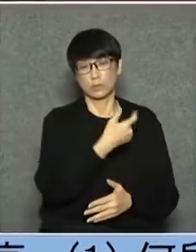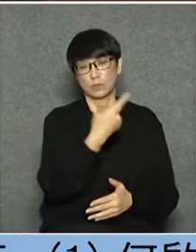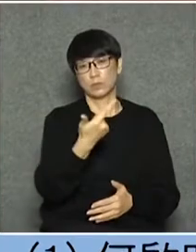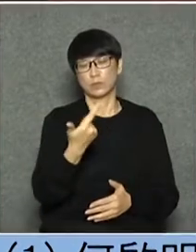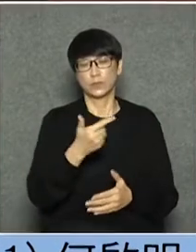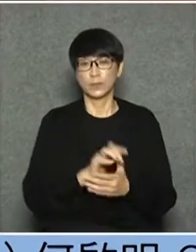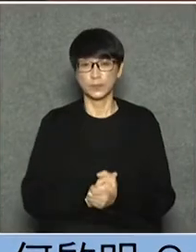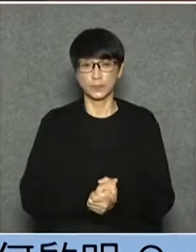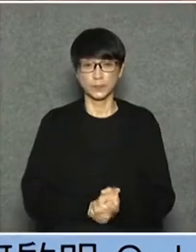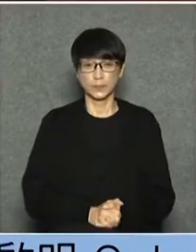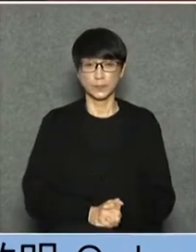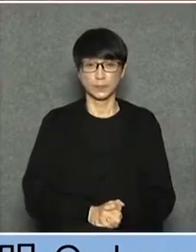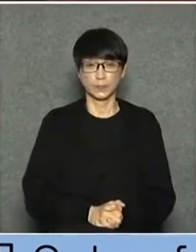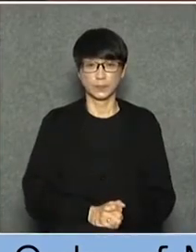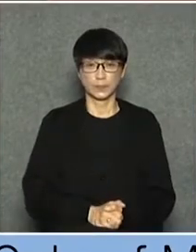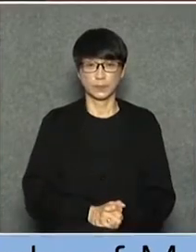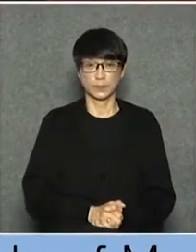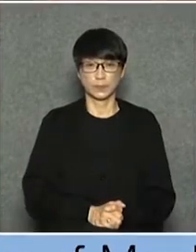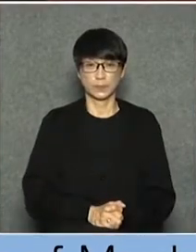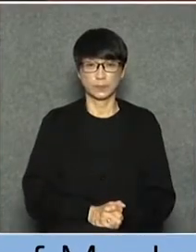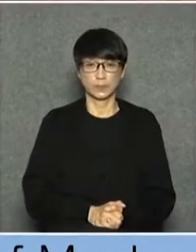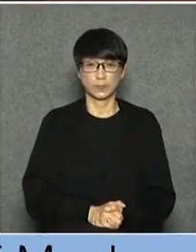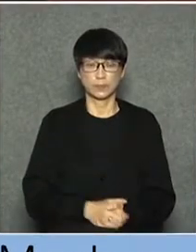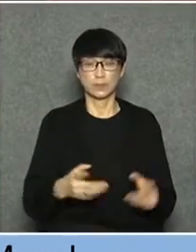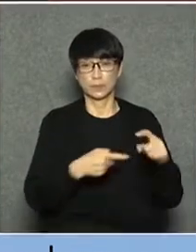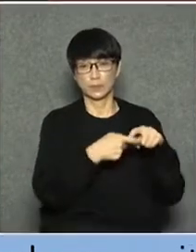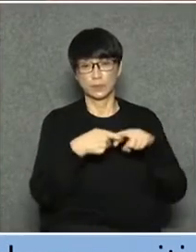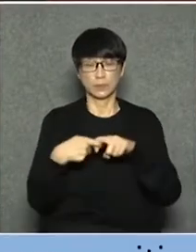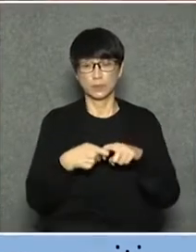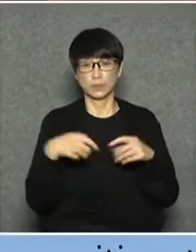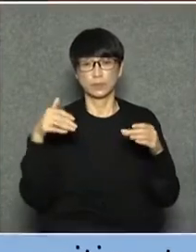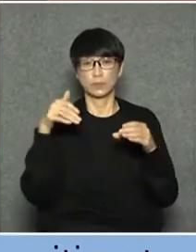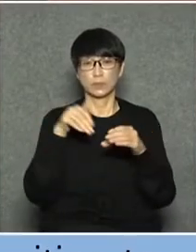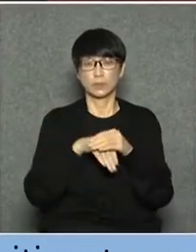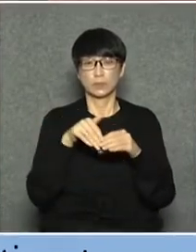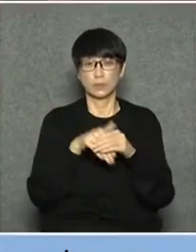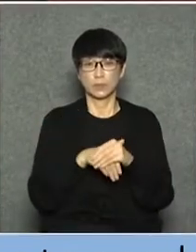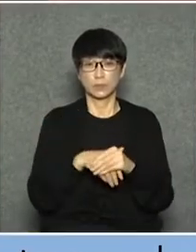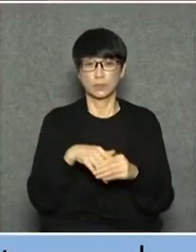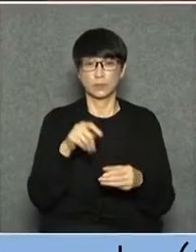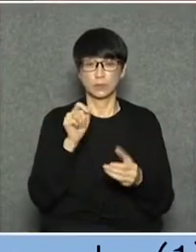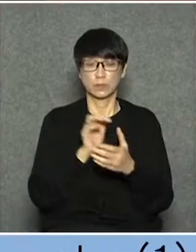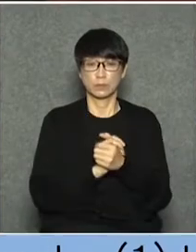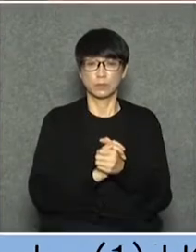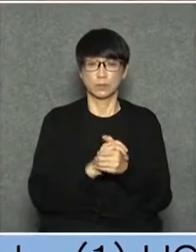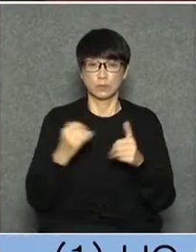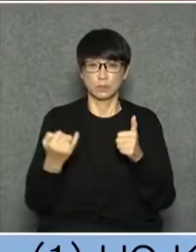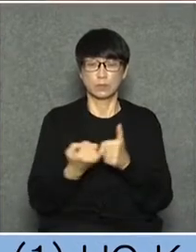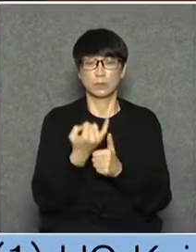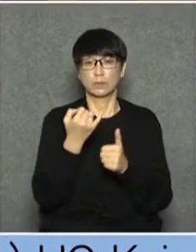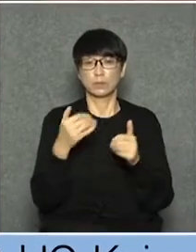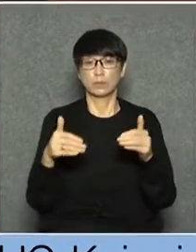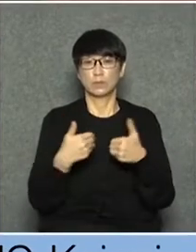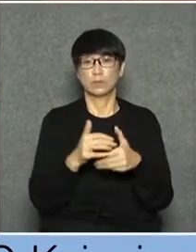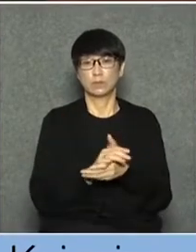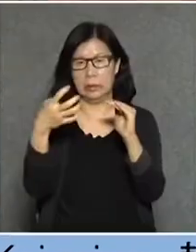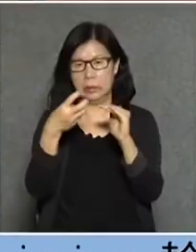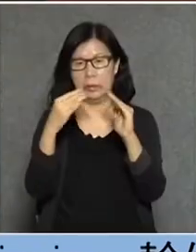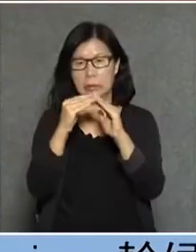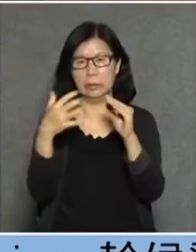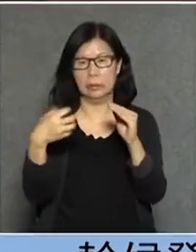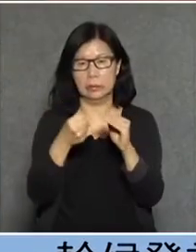所以現在就說打擊維護業主權益我就說應該先加個小字小業主權益